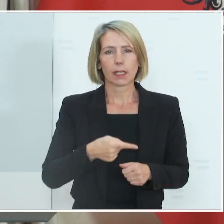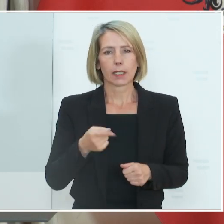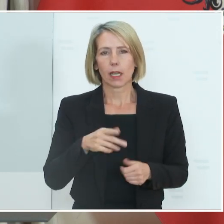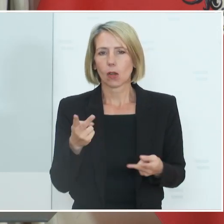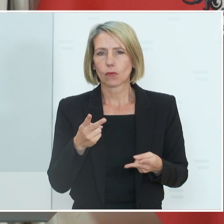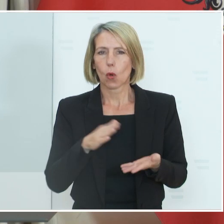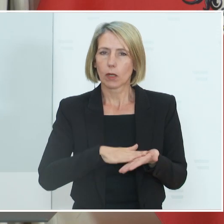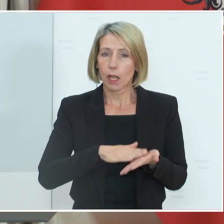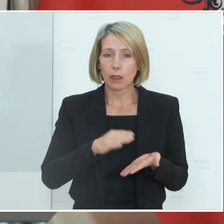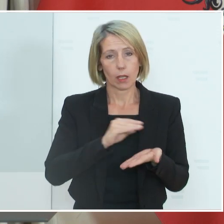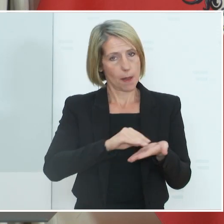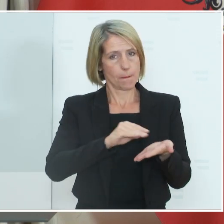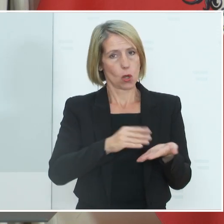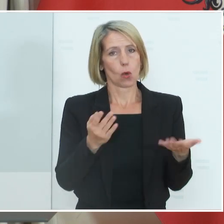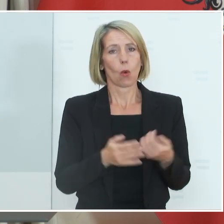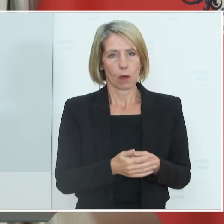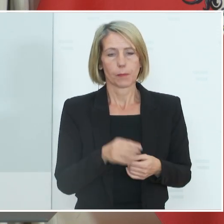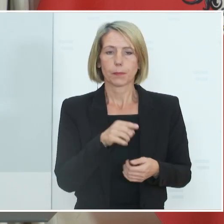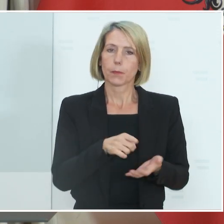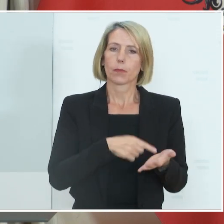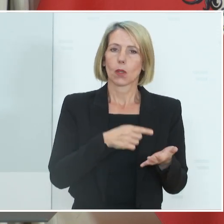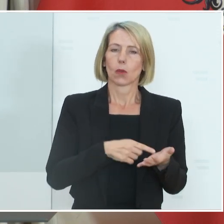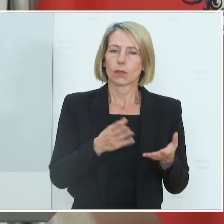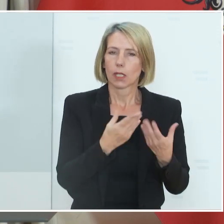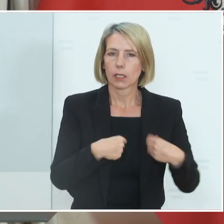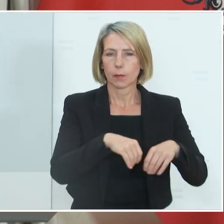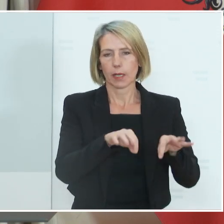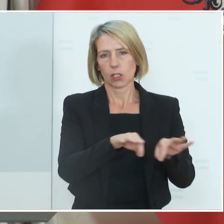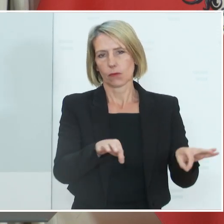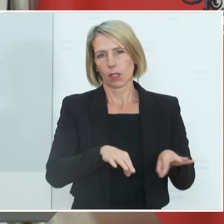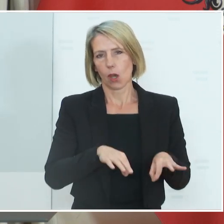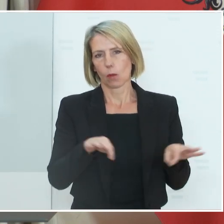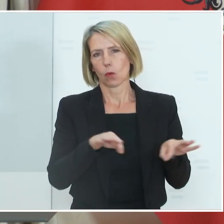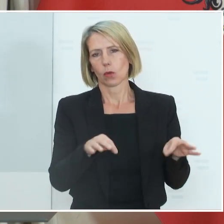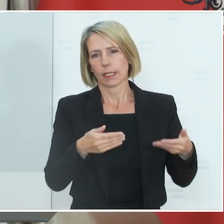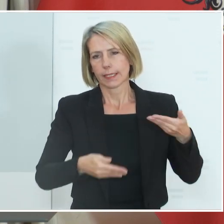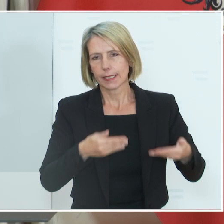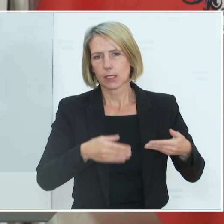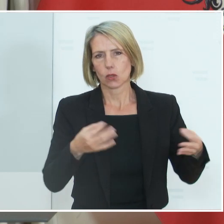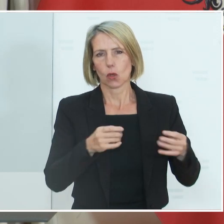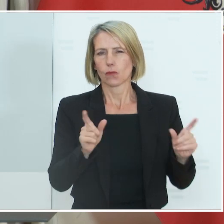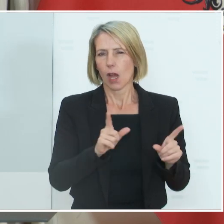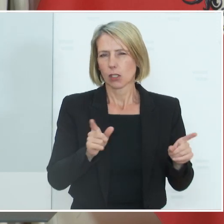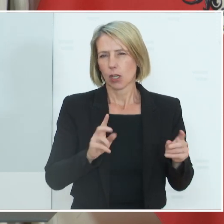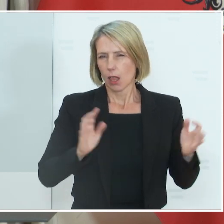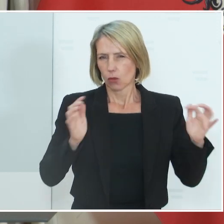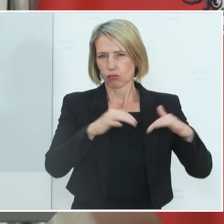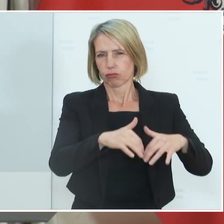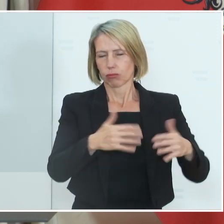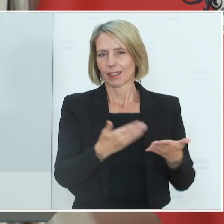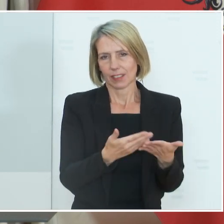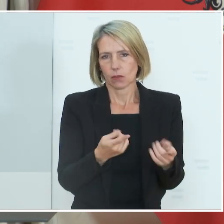Büro, hier trifft man sich ja öfters in Gemeinschaftsräumen, bei Veranstaltungen oder Sitzungen. Es gilt auch in klassischen